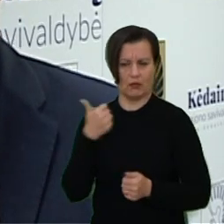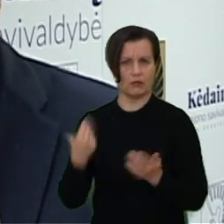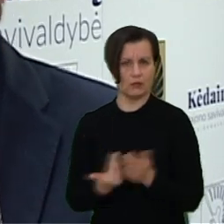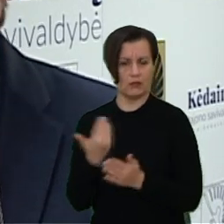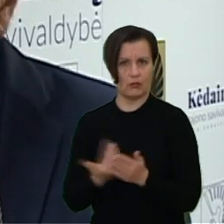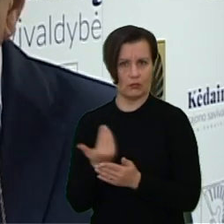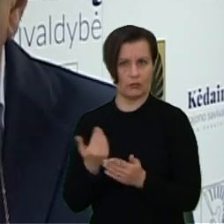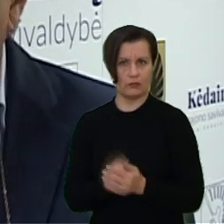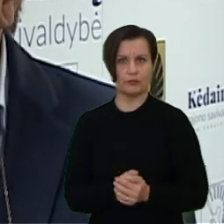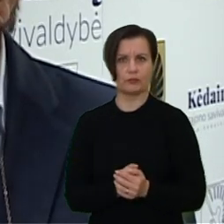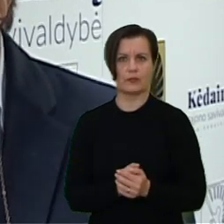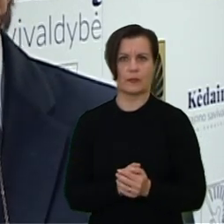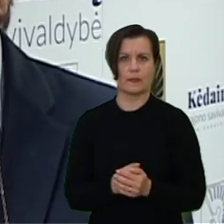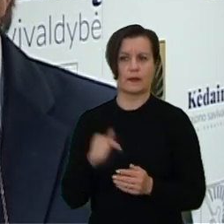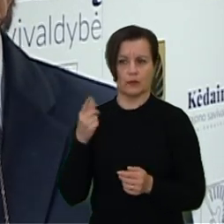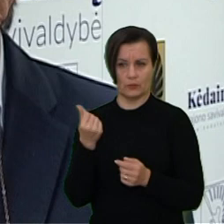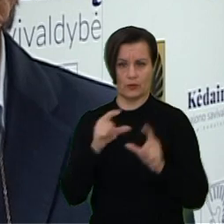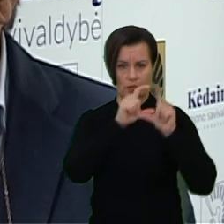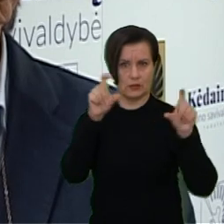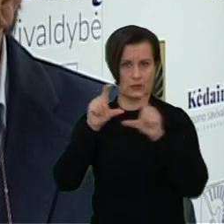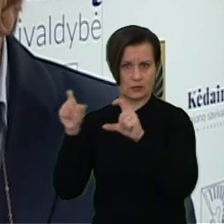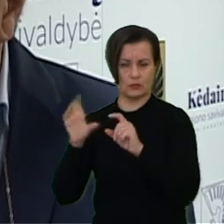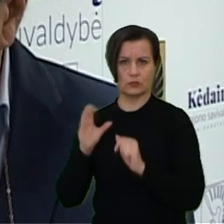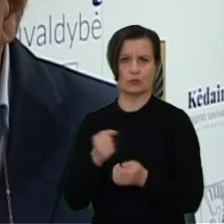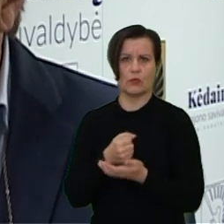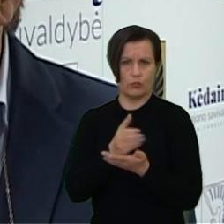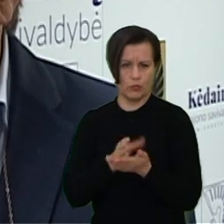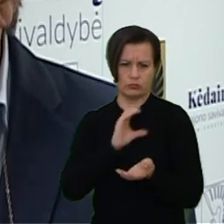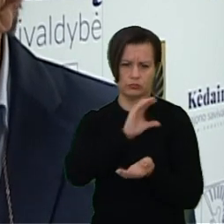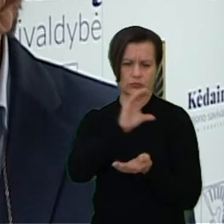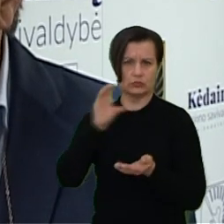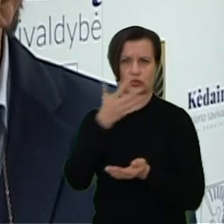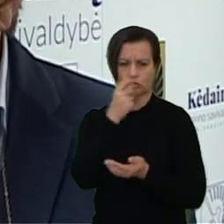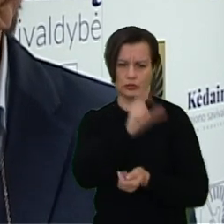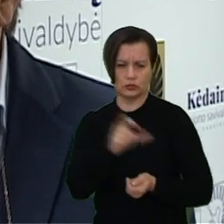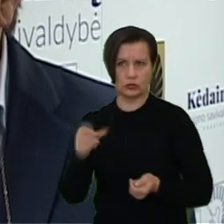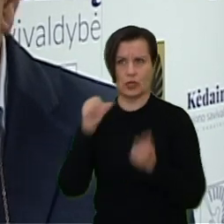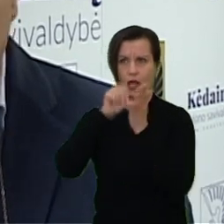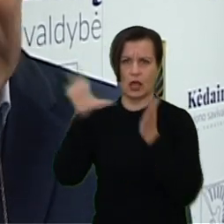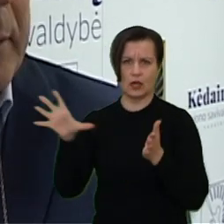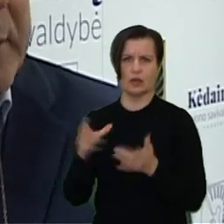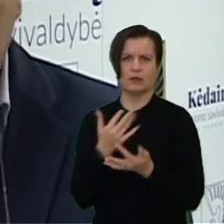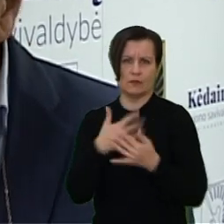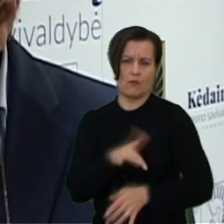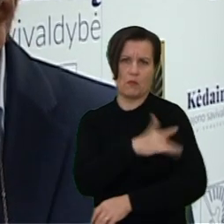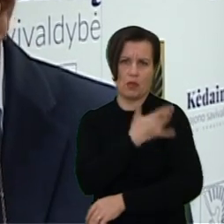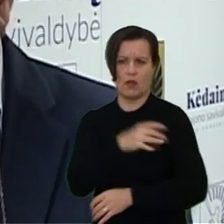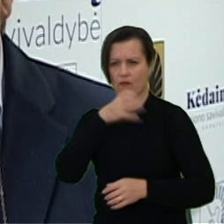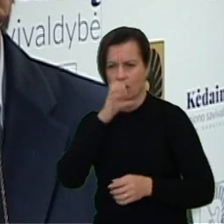ir bus pinigai jiems įstaigom paskirti pilnai, kad atsiskaitytų su šilnimu, su elektra, komunaliniam